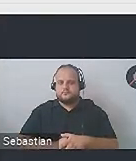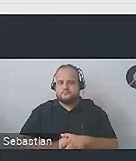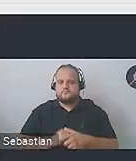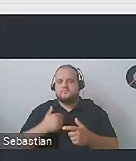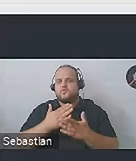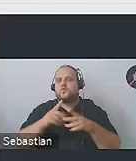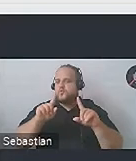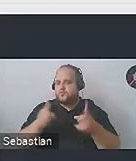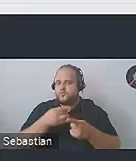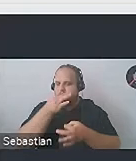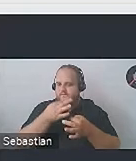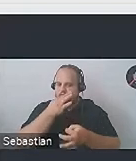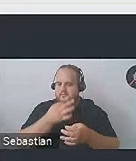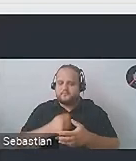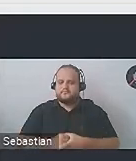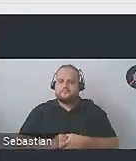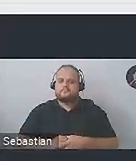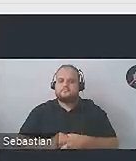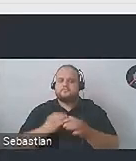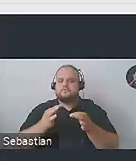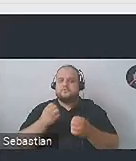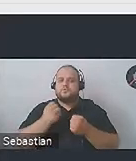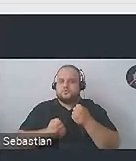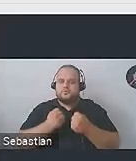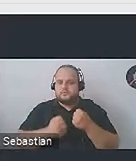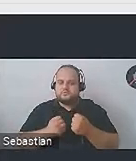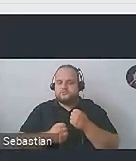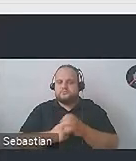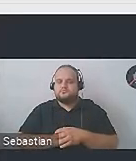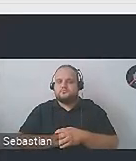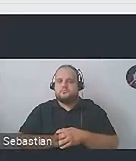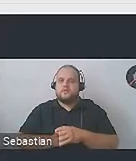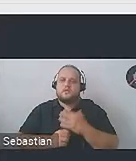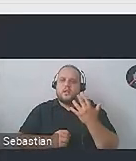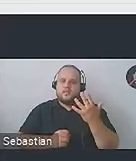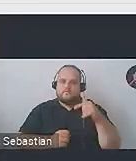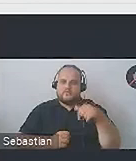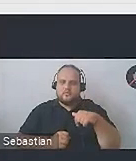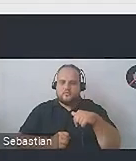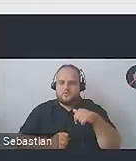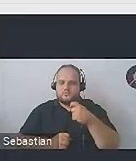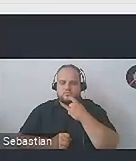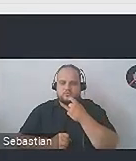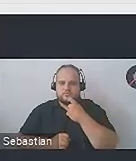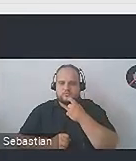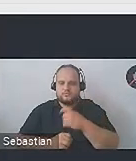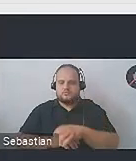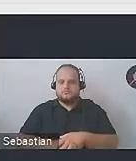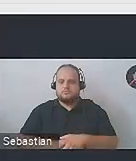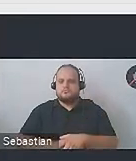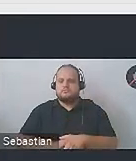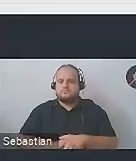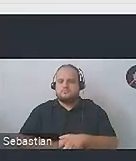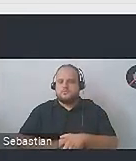opisujemy. Teraz trudniejsze pytanie. Lewy, dolny róg. Co to jest? Jak Państwo